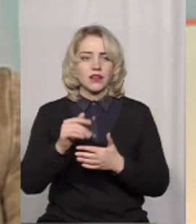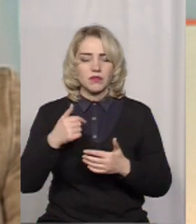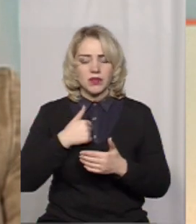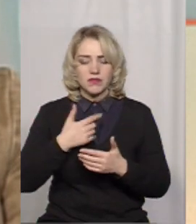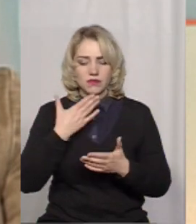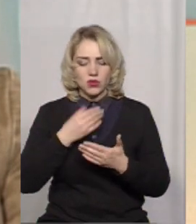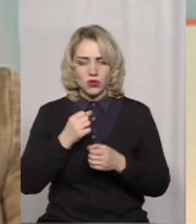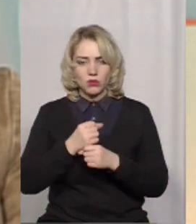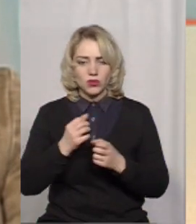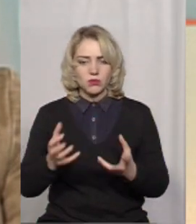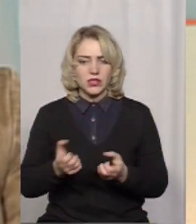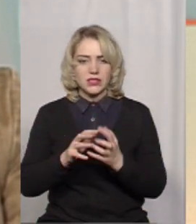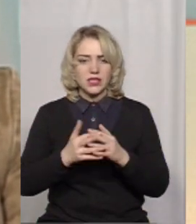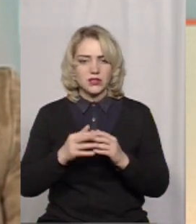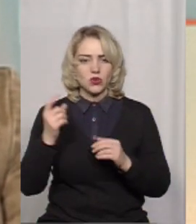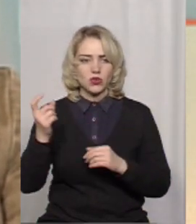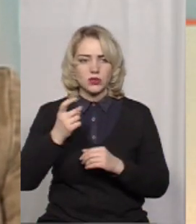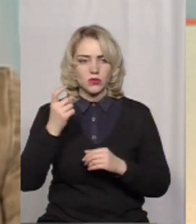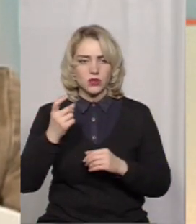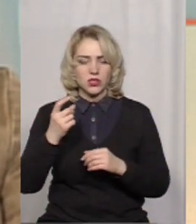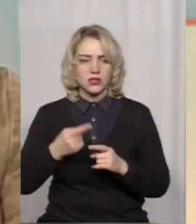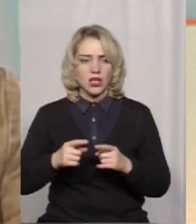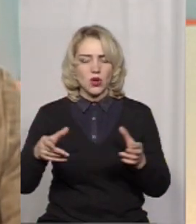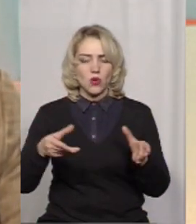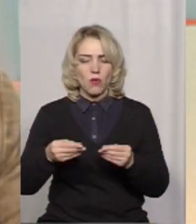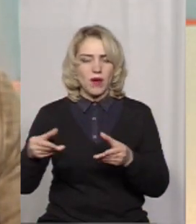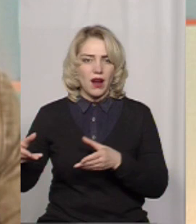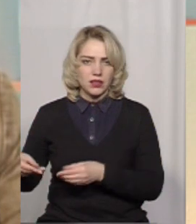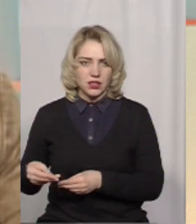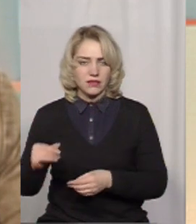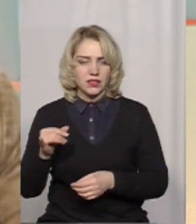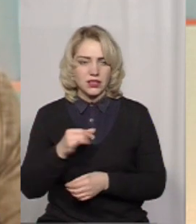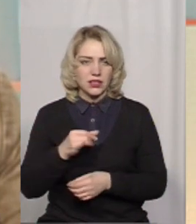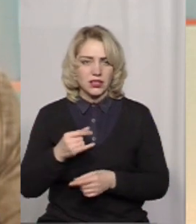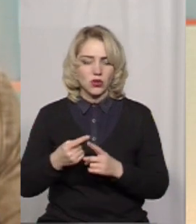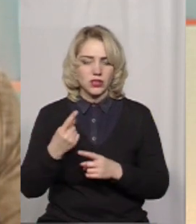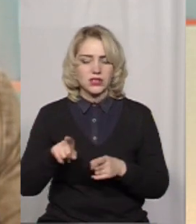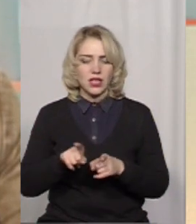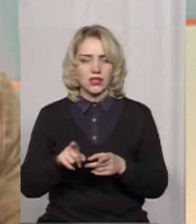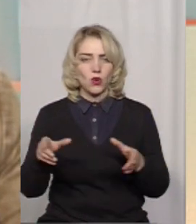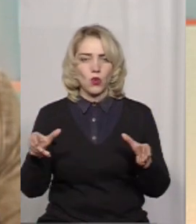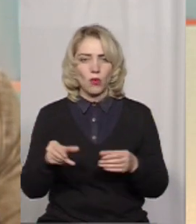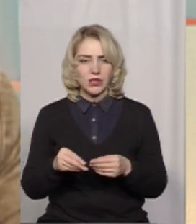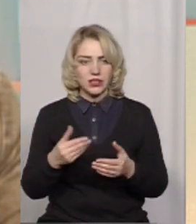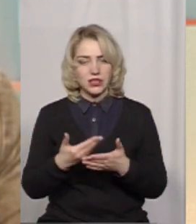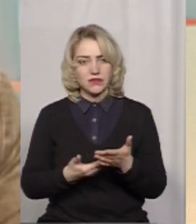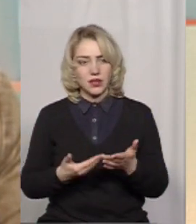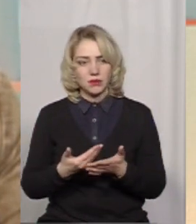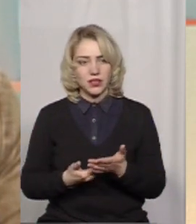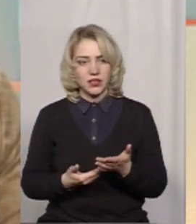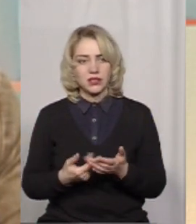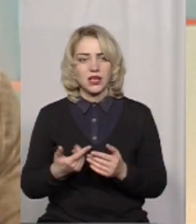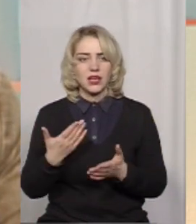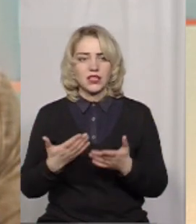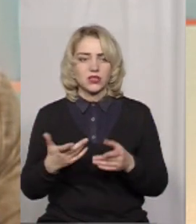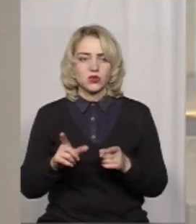роботі підтримували, були сільськосподарські обслуговуючі кооперативи. І один із таких кооперативів, наприклад, якщо